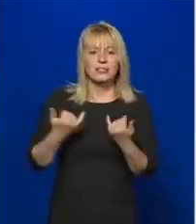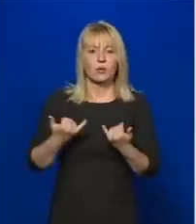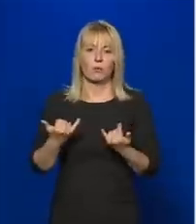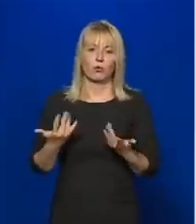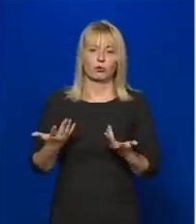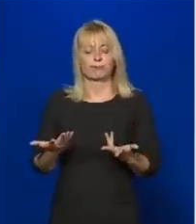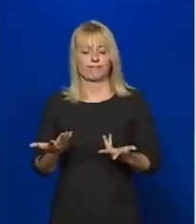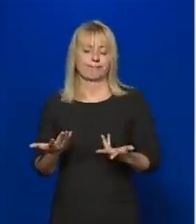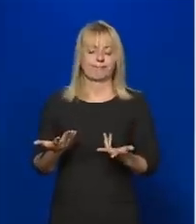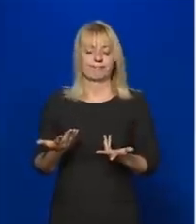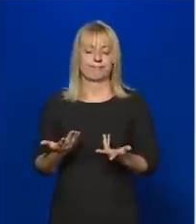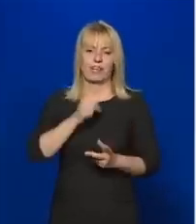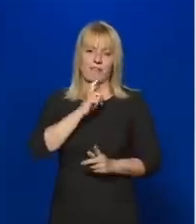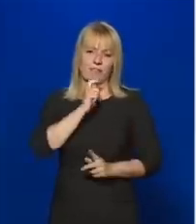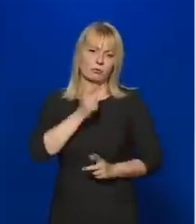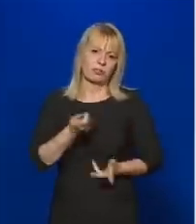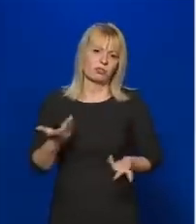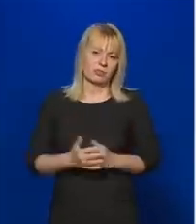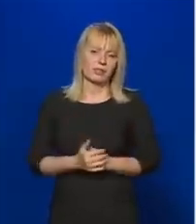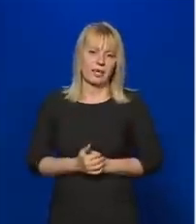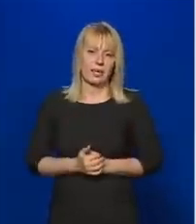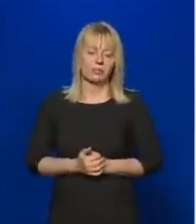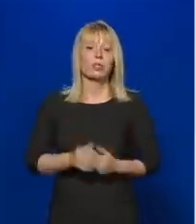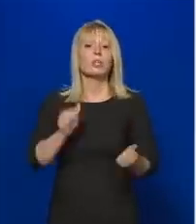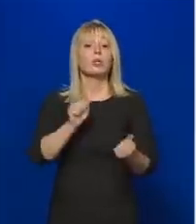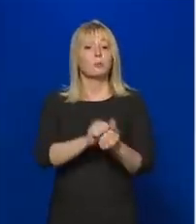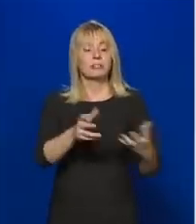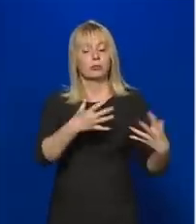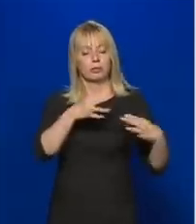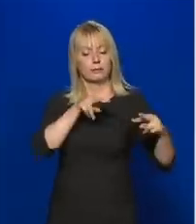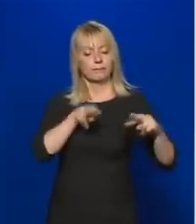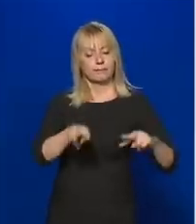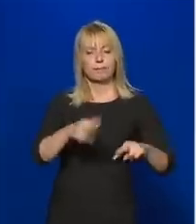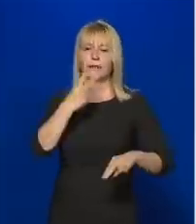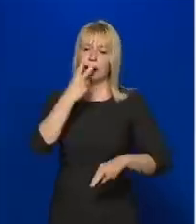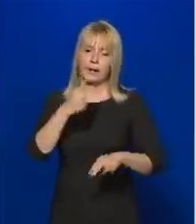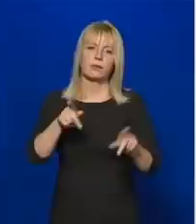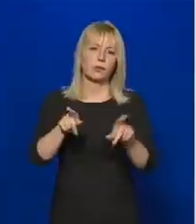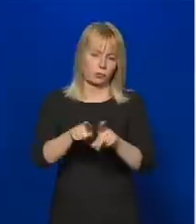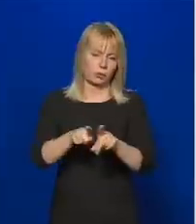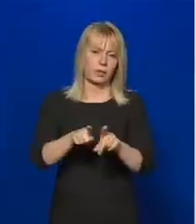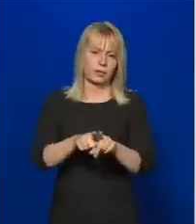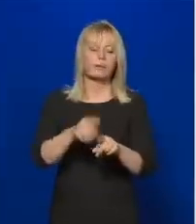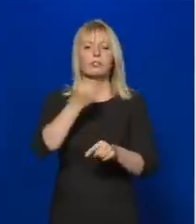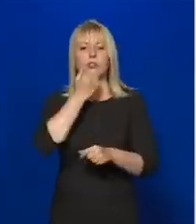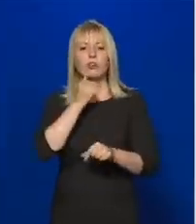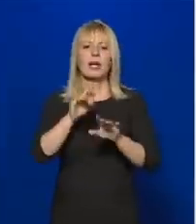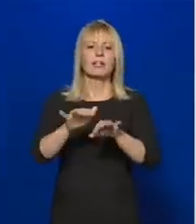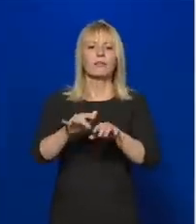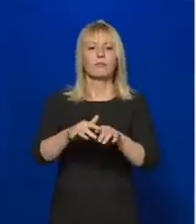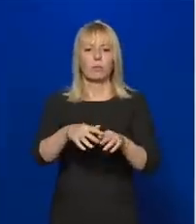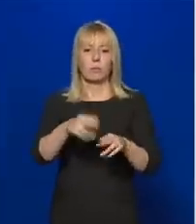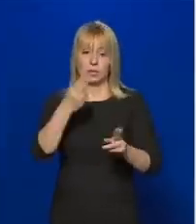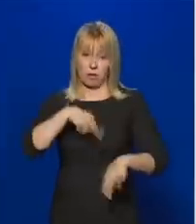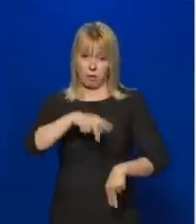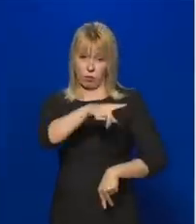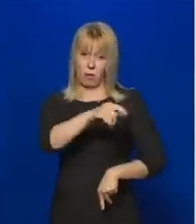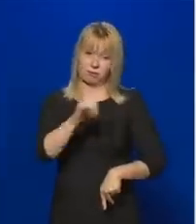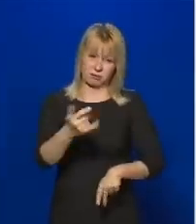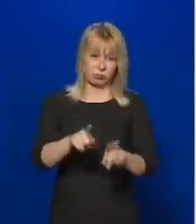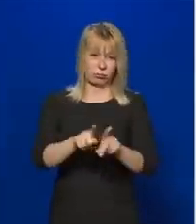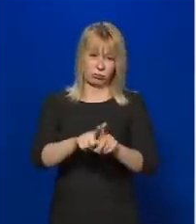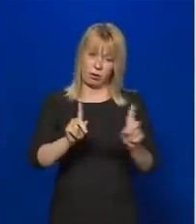elmúlt hónapokban sikeres. Ezt a bizottság is úgy látjuk, hogy így gondolja, illetve a saját informatikai mulasztásokat sem vitatják,